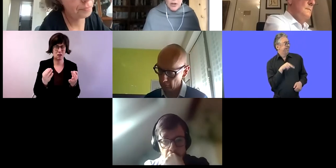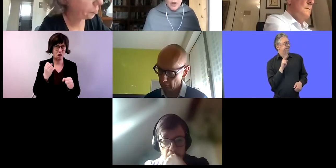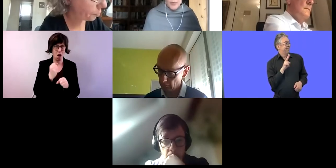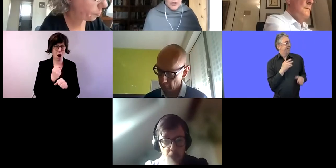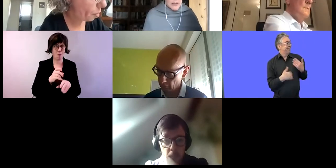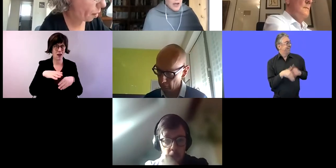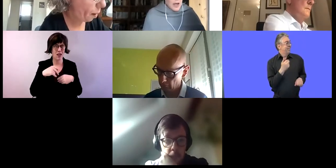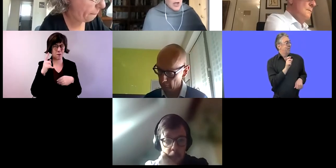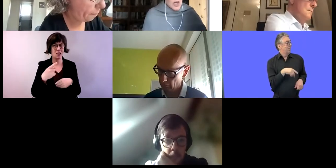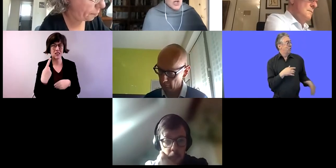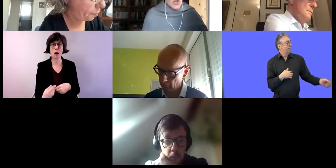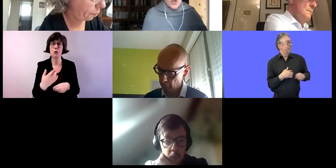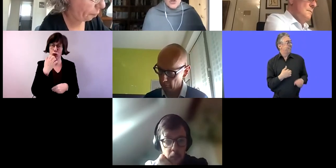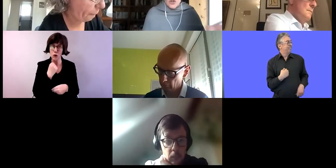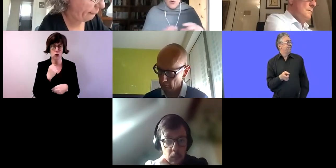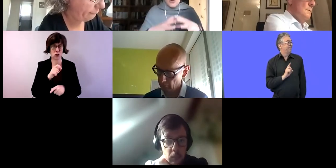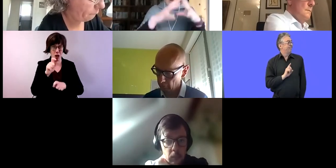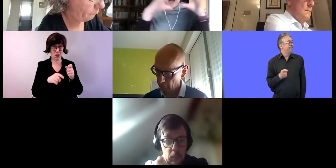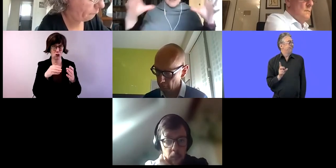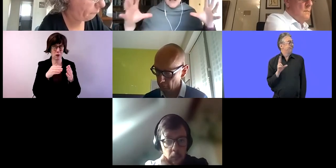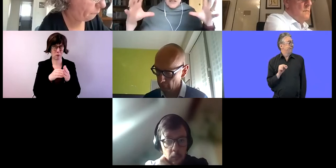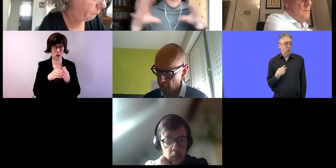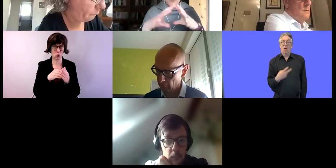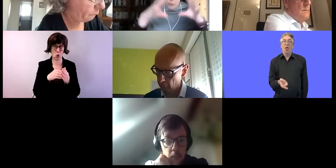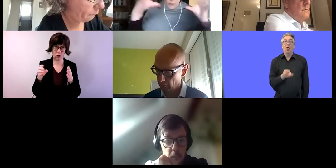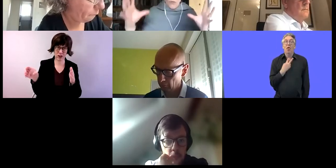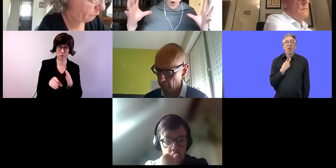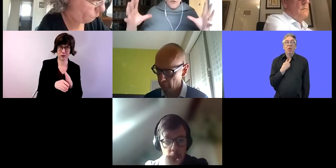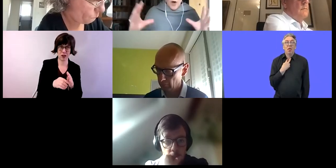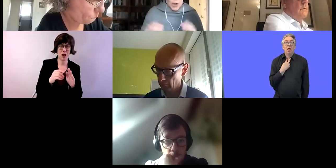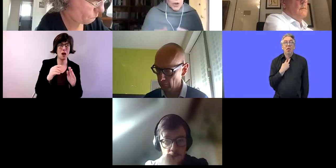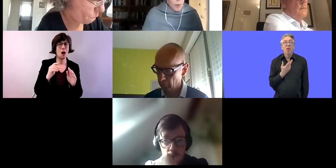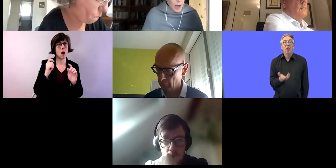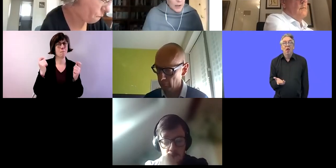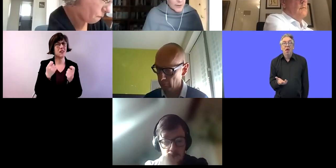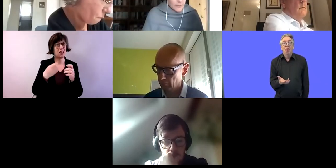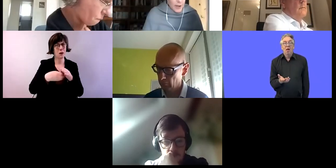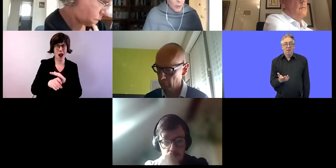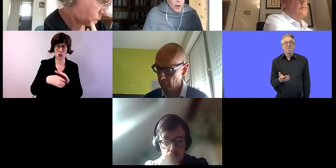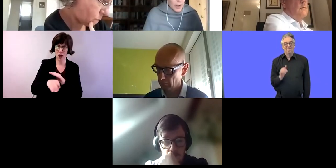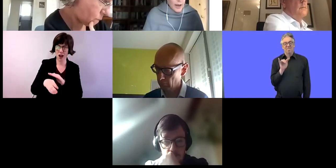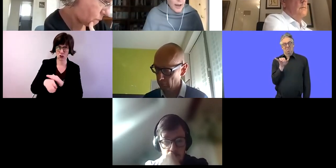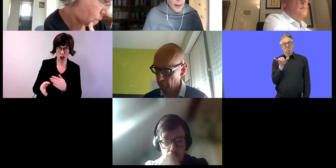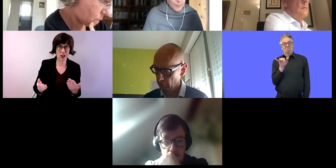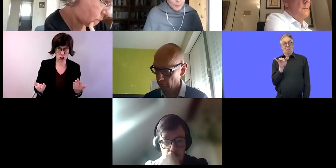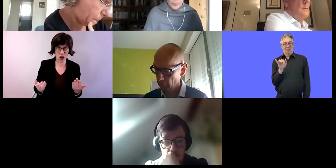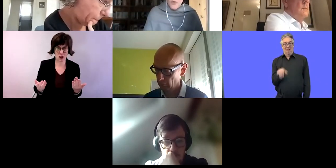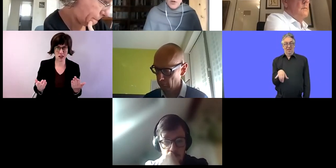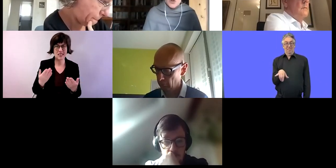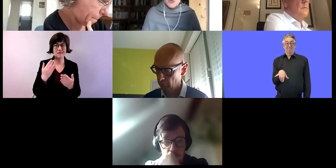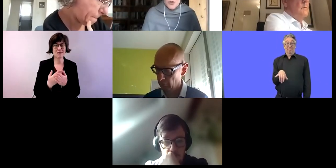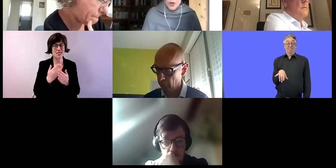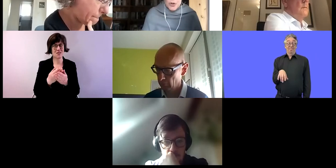nicht gewillt sind, Menschen mit Behinderungen in ihrem Betrieb anzunehmen. Das wäre also der